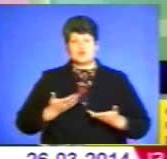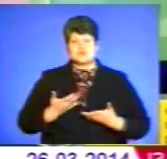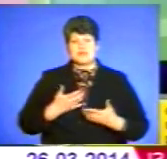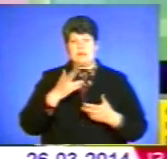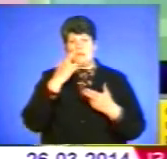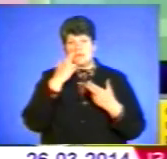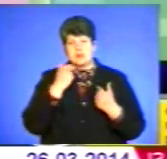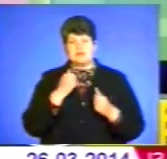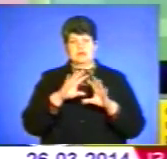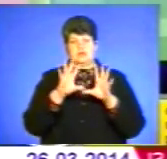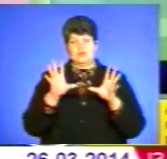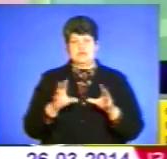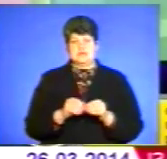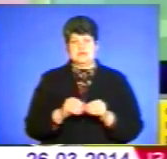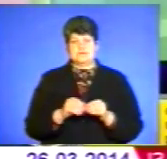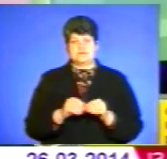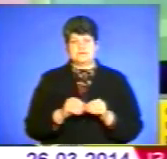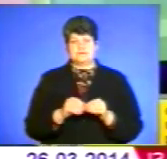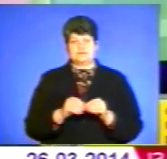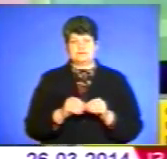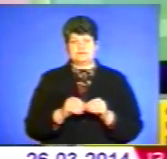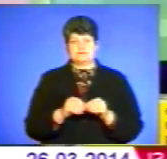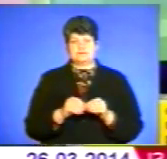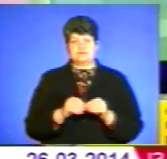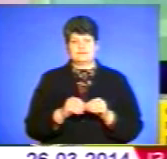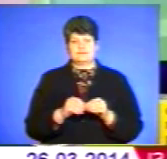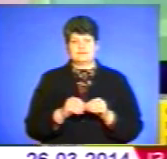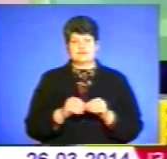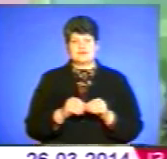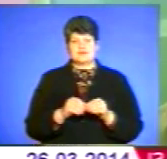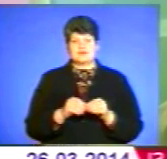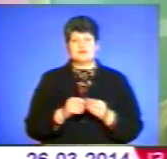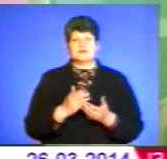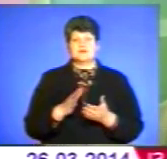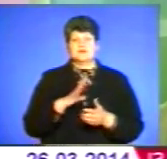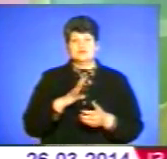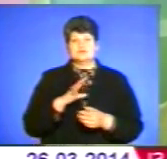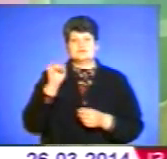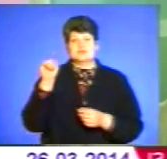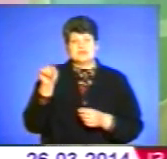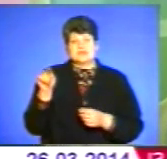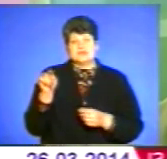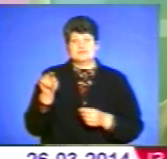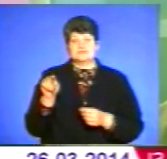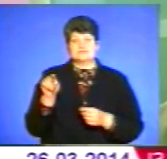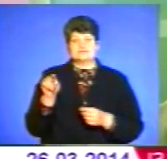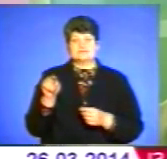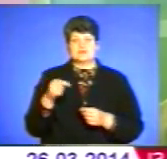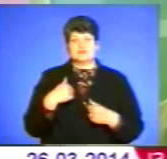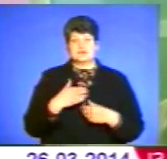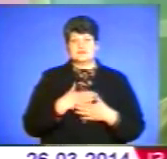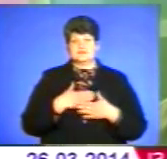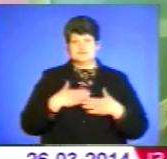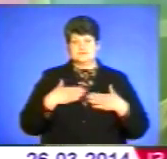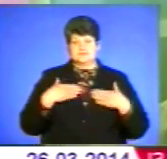дуже привикла до всіх. Ну, все-таки, знаходитись там більше, я не дуже